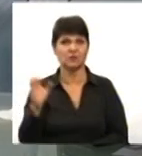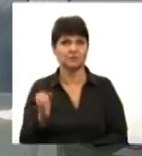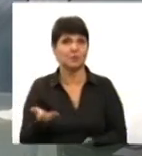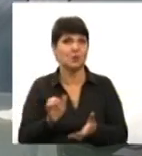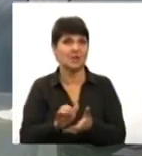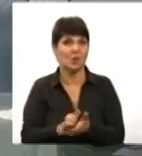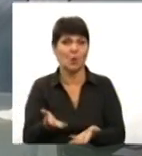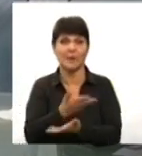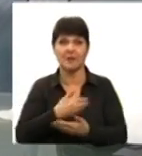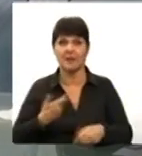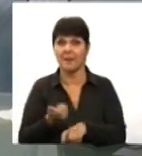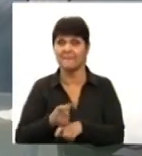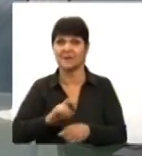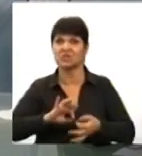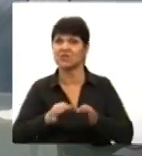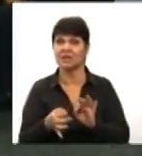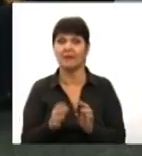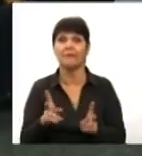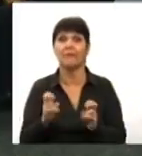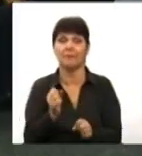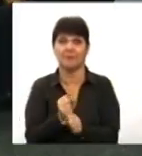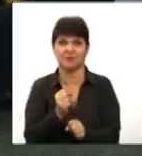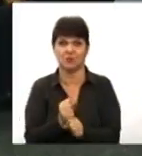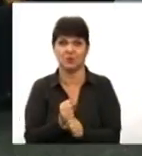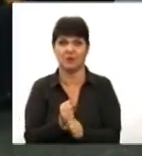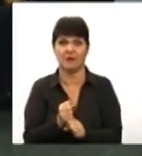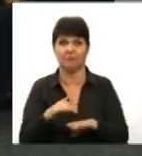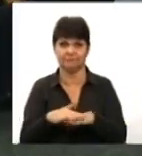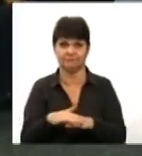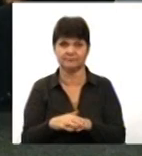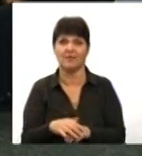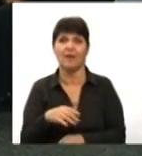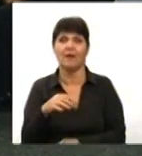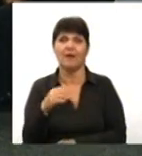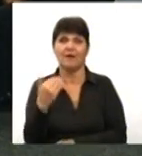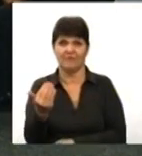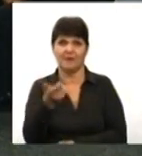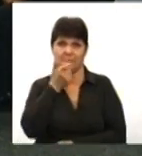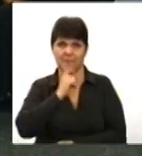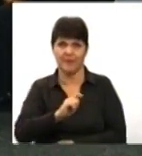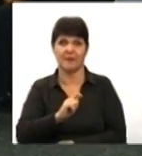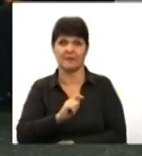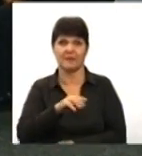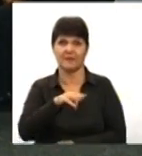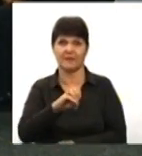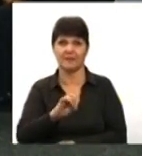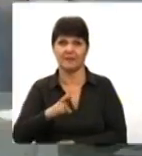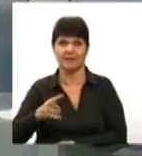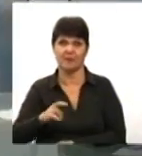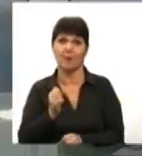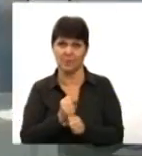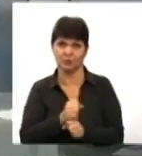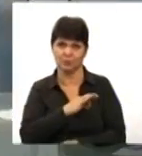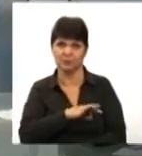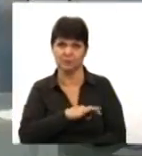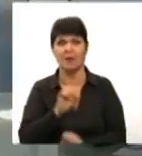нас більш детально, як працює відповідна розробка. Пані Ана, скажіть, будь ласка, ви користуєтеся цією розробкою, чи мали